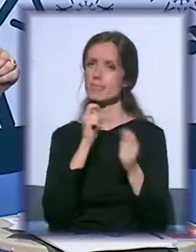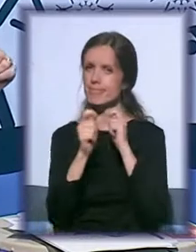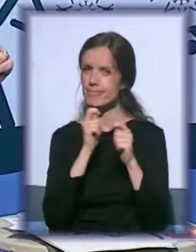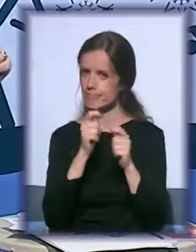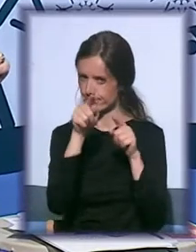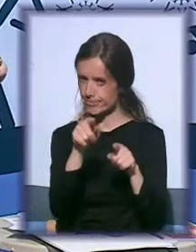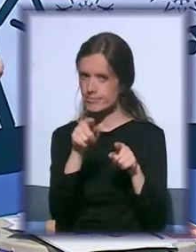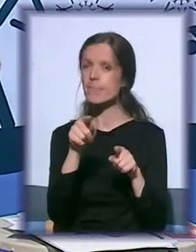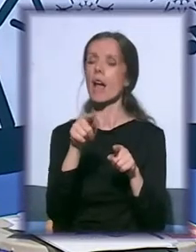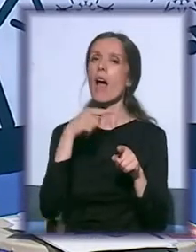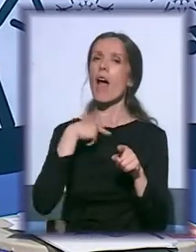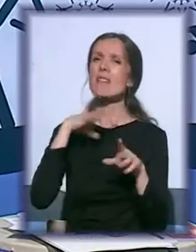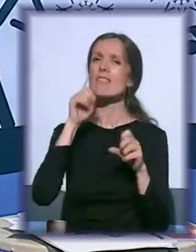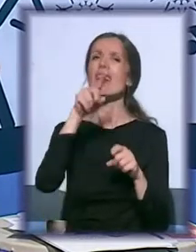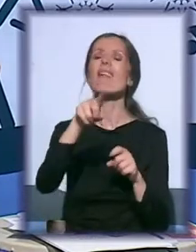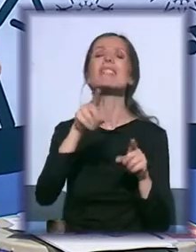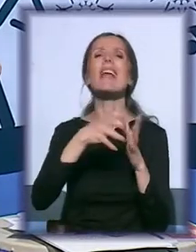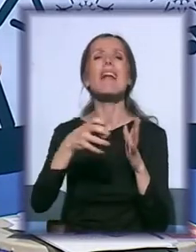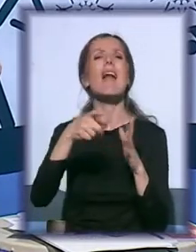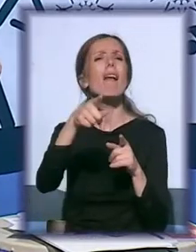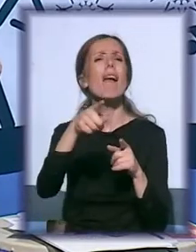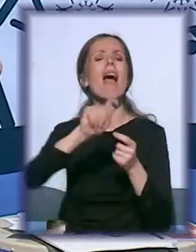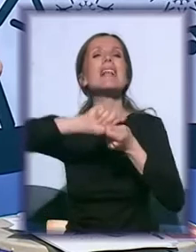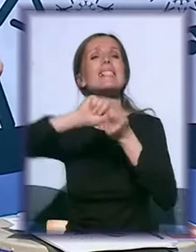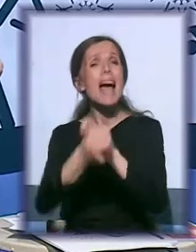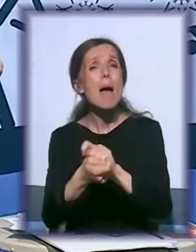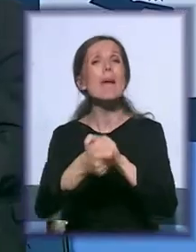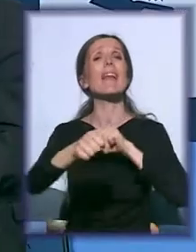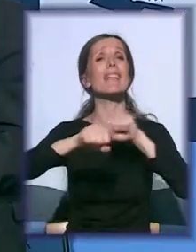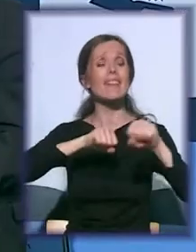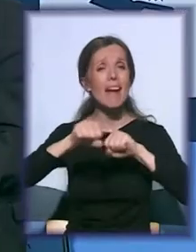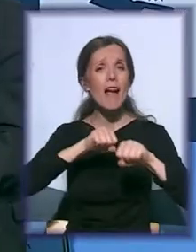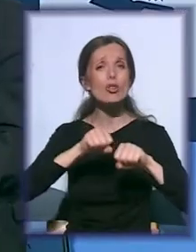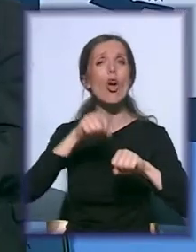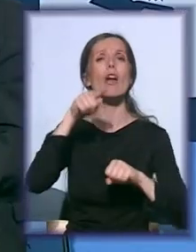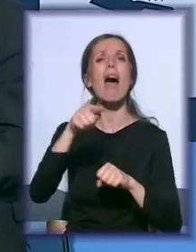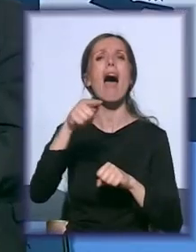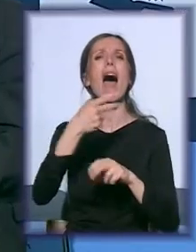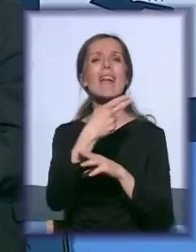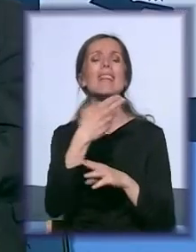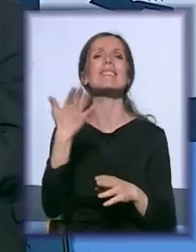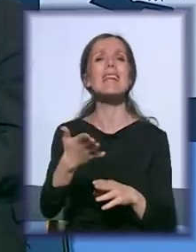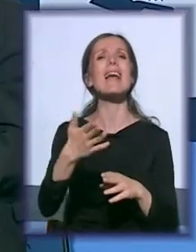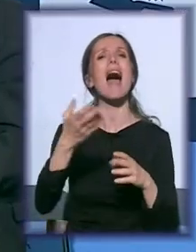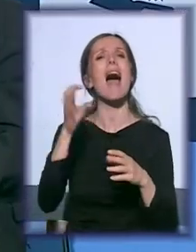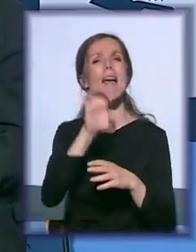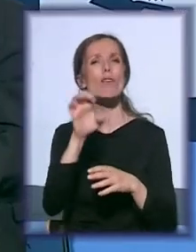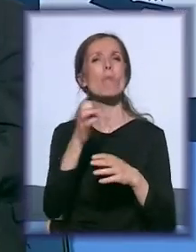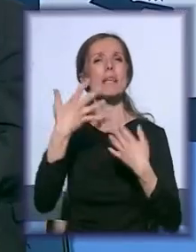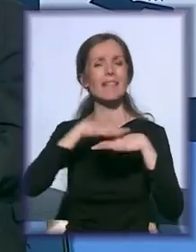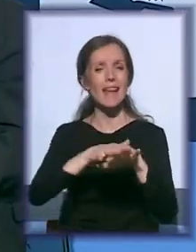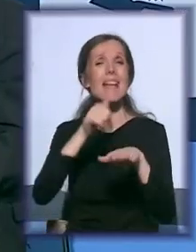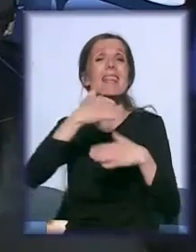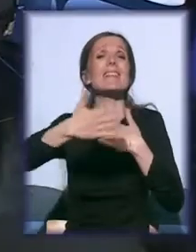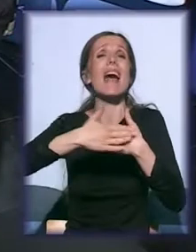još uvek zamenik direktora, je tako? Da, zamenik direktora Agencije za evropskih integracija i saradnju sa udruženjem. Ja nekako